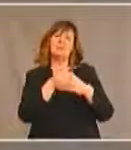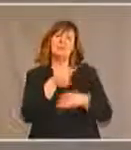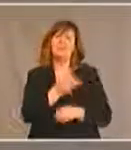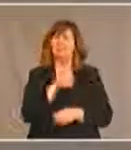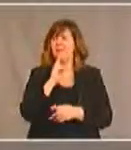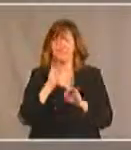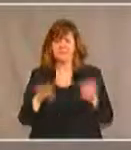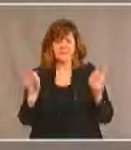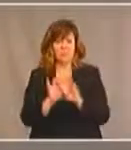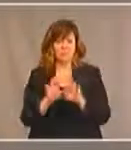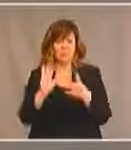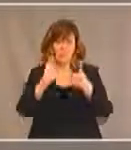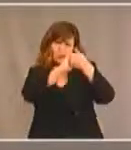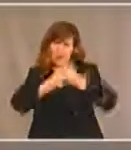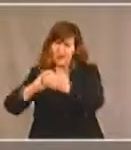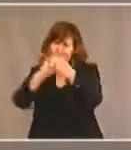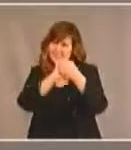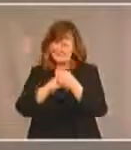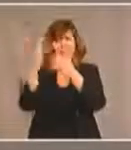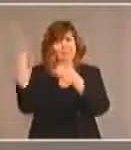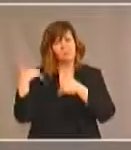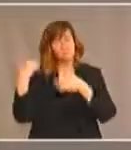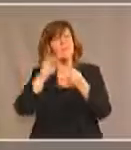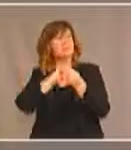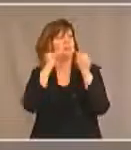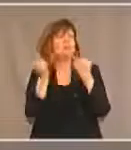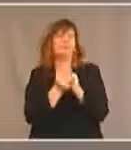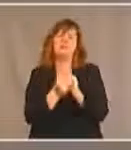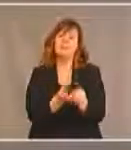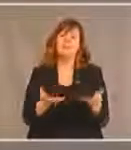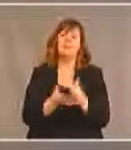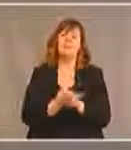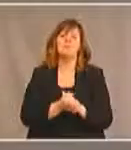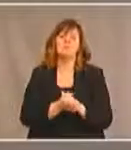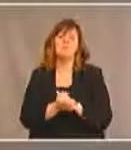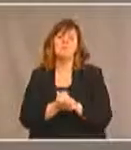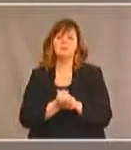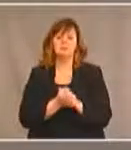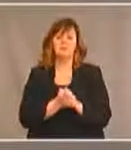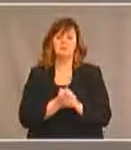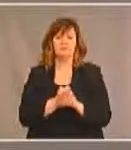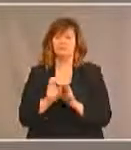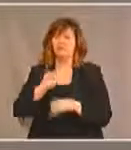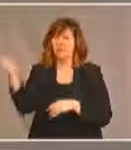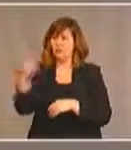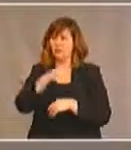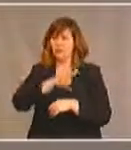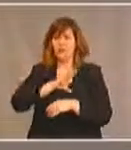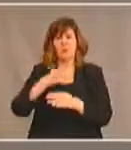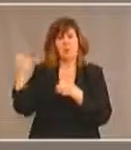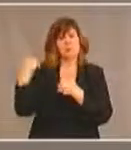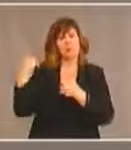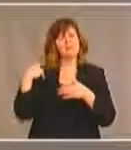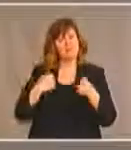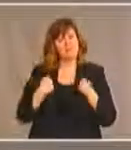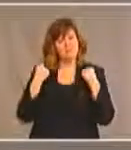de changer les choses nous avons je pense une responsabilité de faire l'effort de